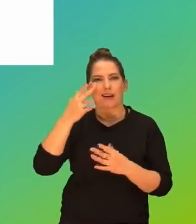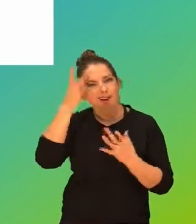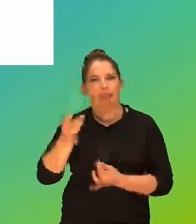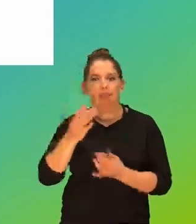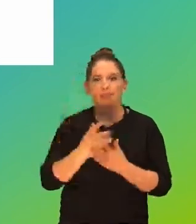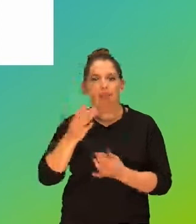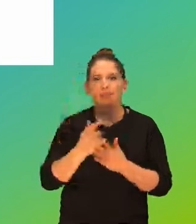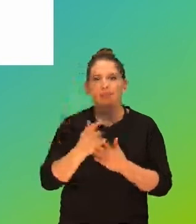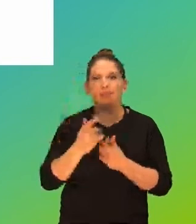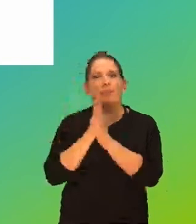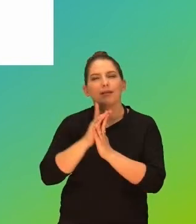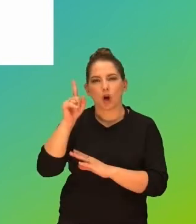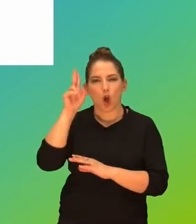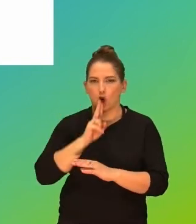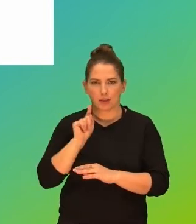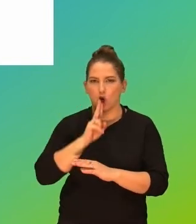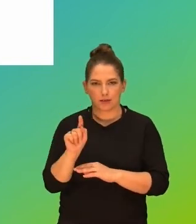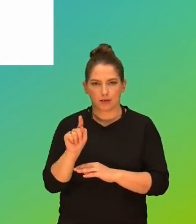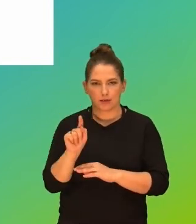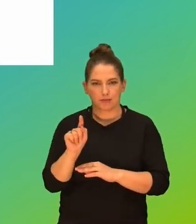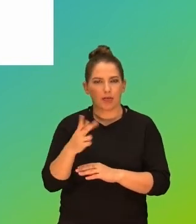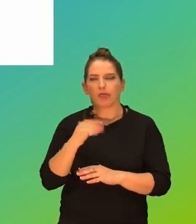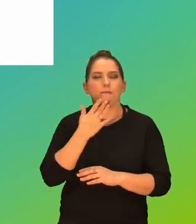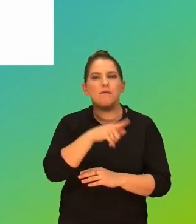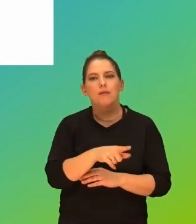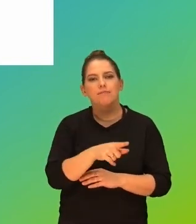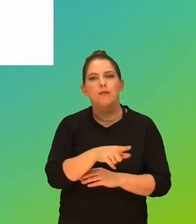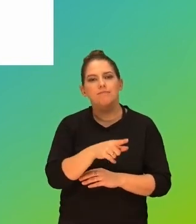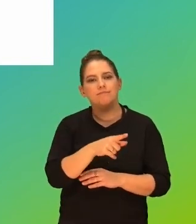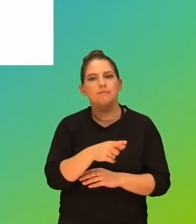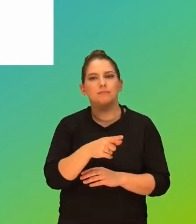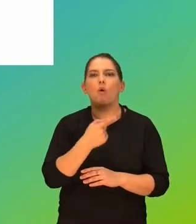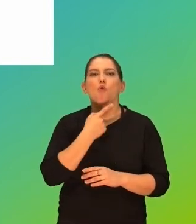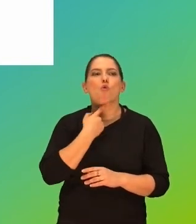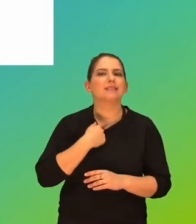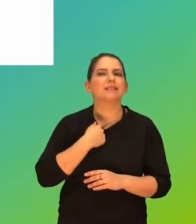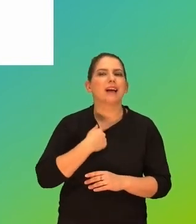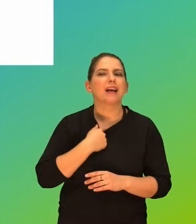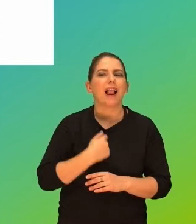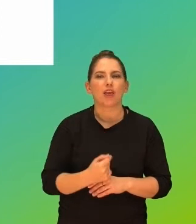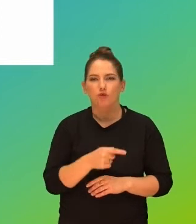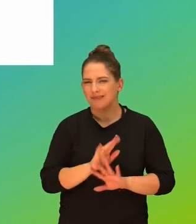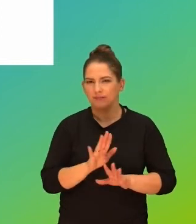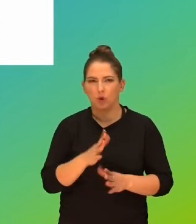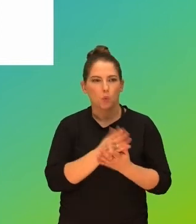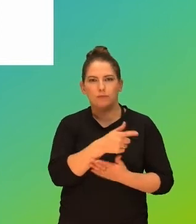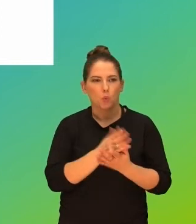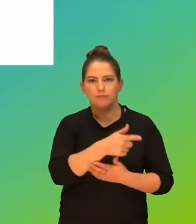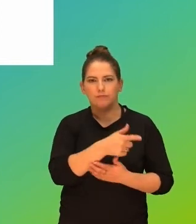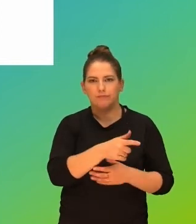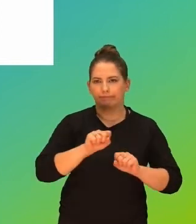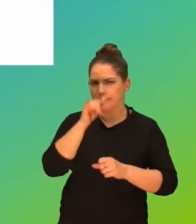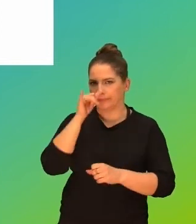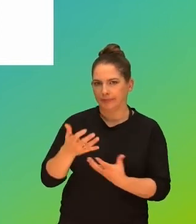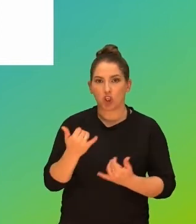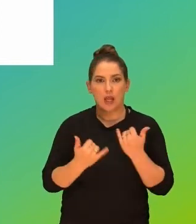szczególna prośba do rodziców. Nie mówmy o dzieciach, że są uzależnione, ponieważ to odbiera sprawczość. Jeżeli